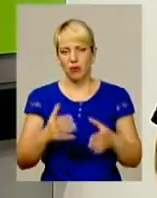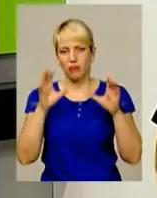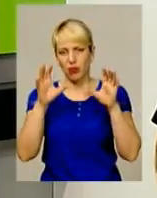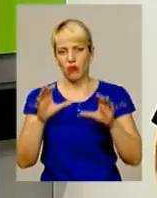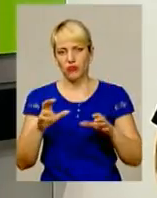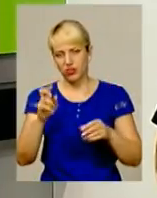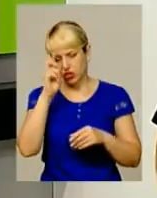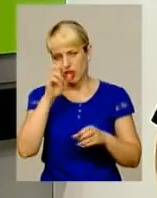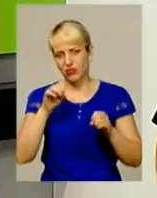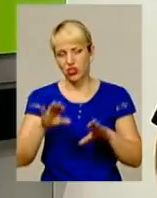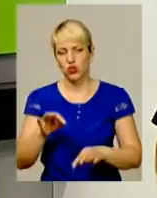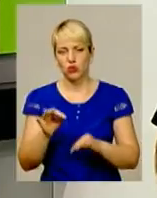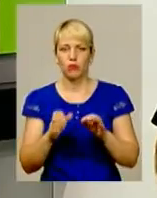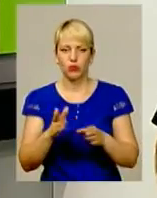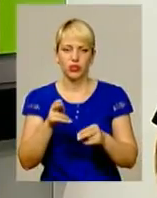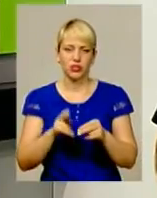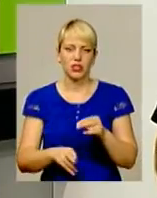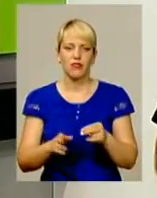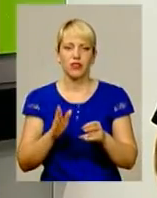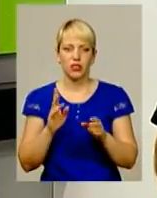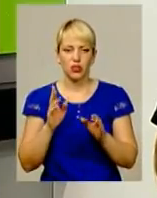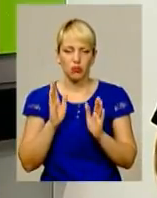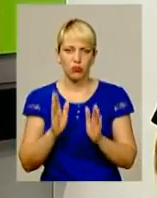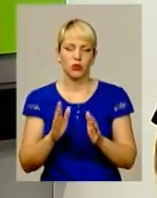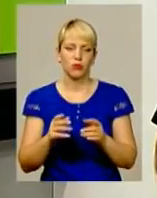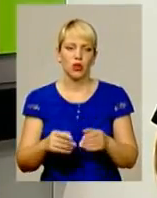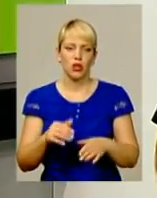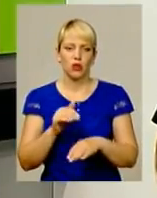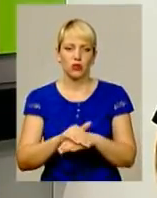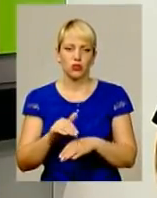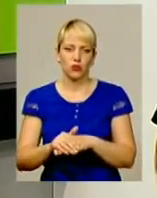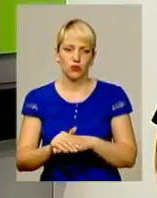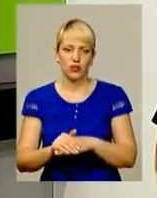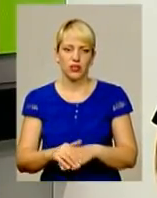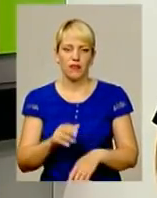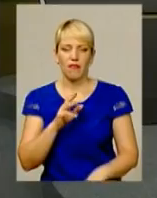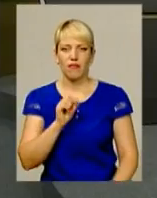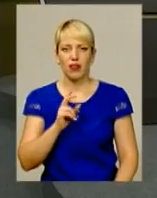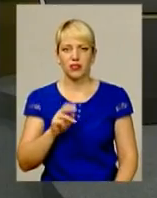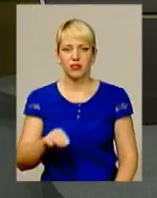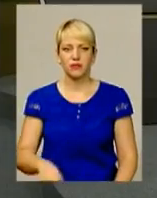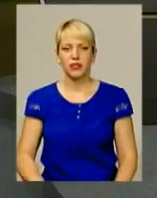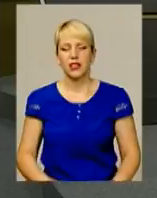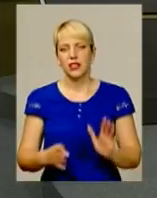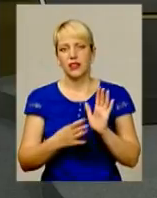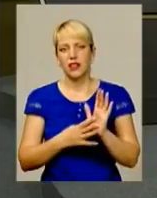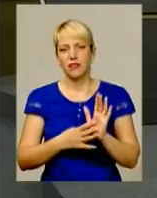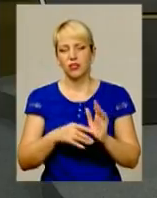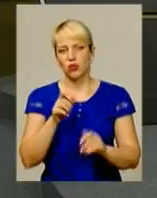суддів будуть кінцевими, і тоді ми будемо констатувати вже факти. Тобто вже 9